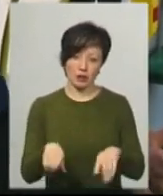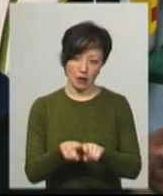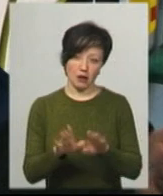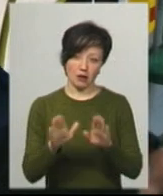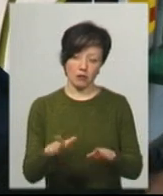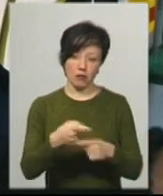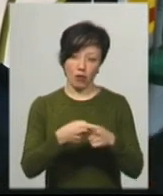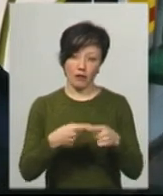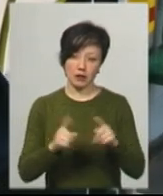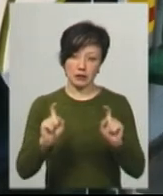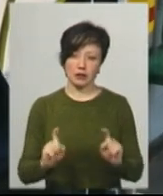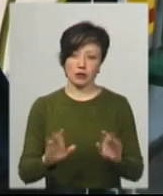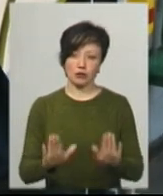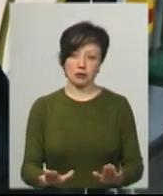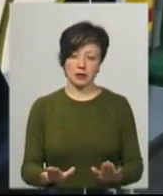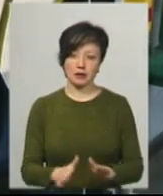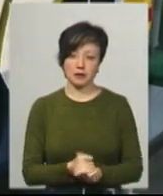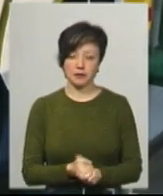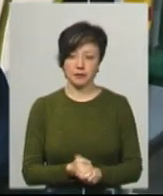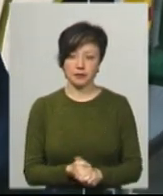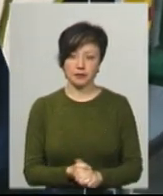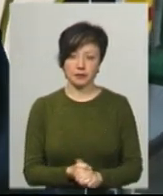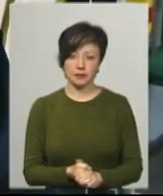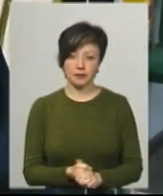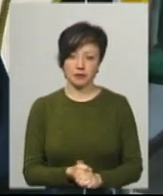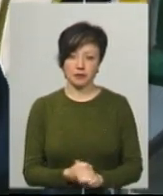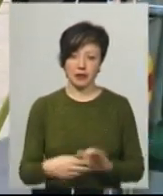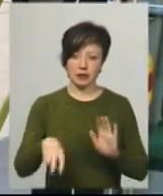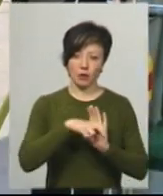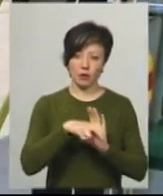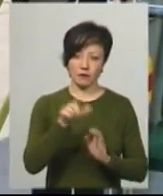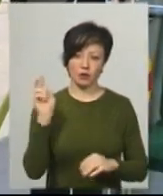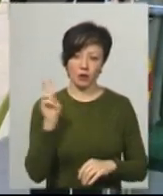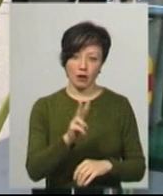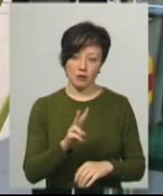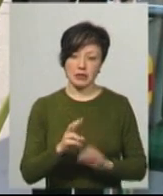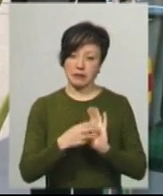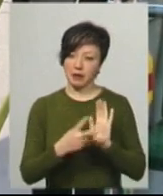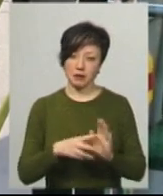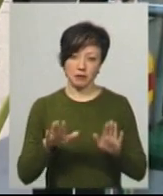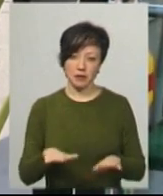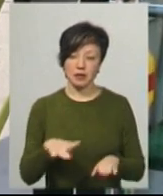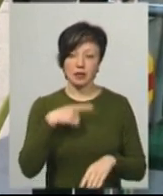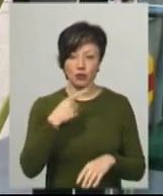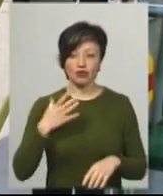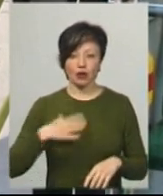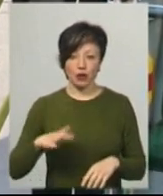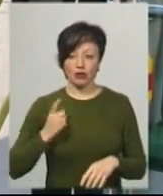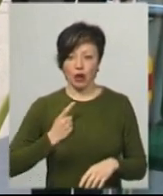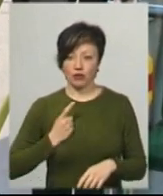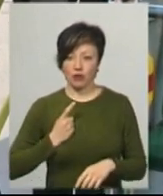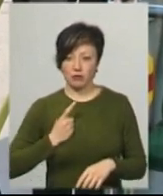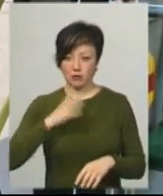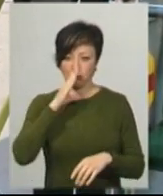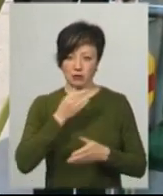як половину сидячих місць заходити в тролейбус. Ну, запитували, казали, що чекаємо, чекаємо, маршрутки